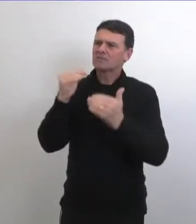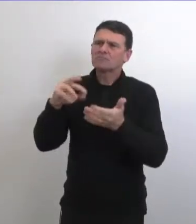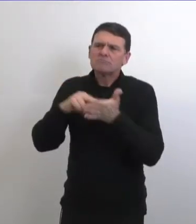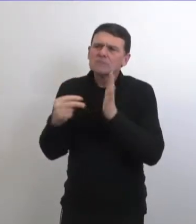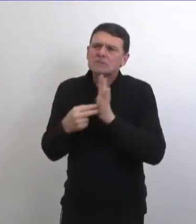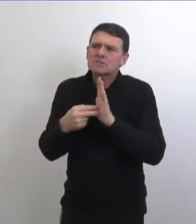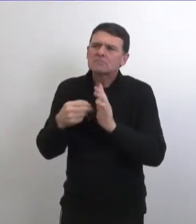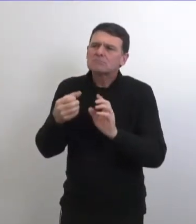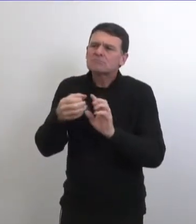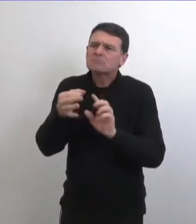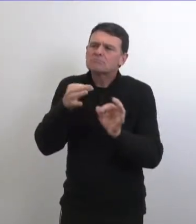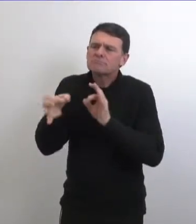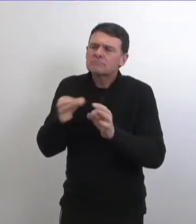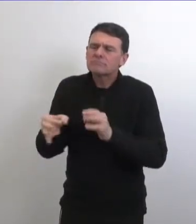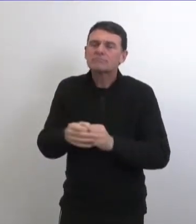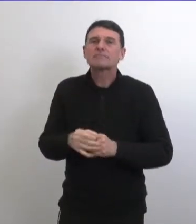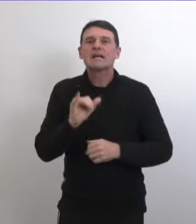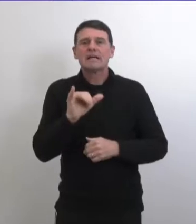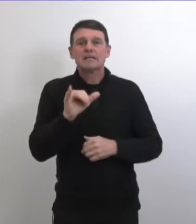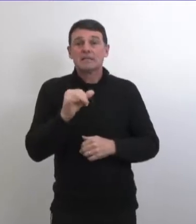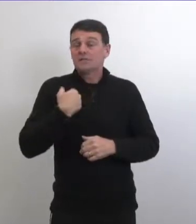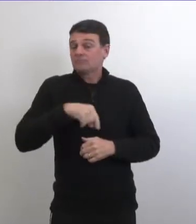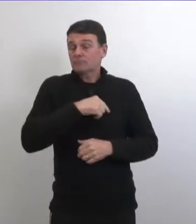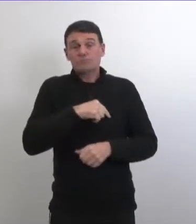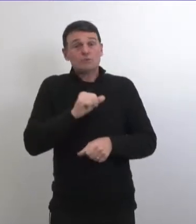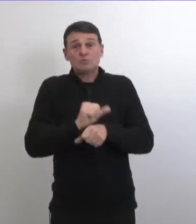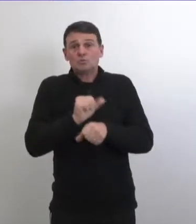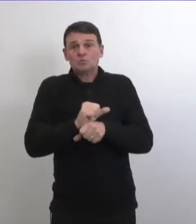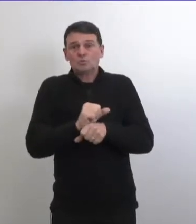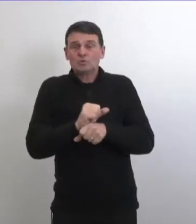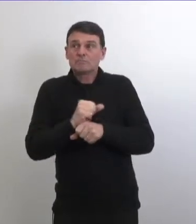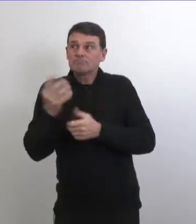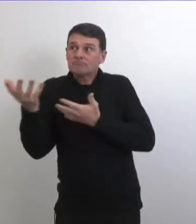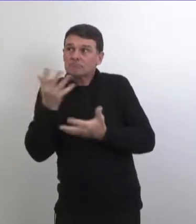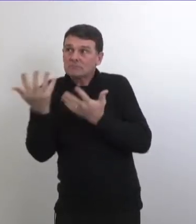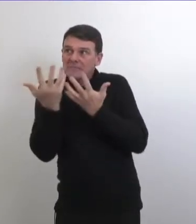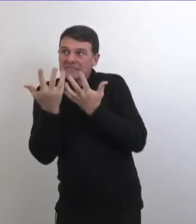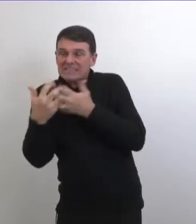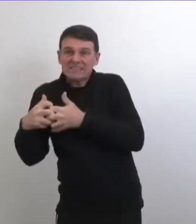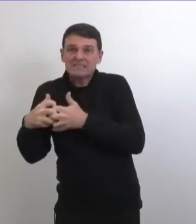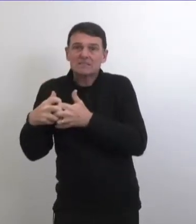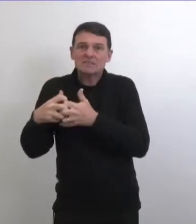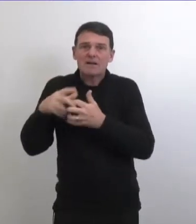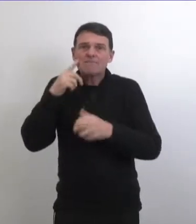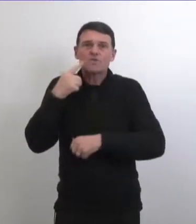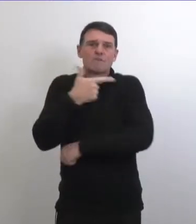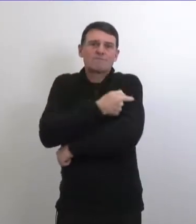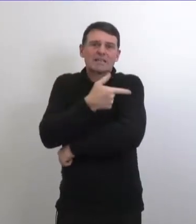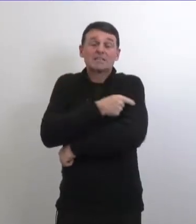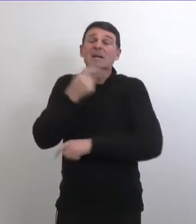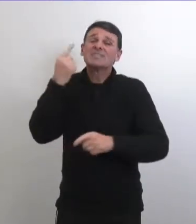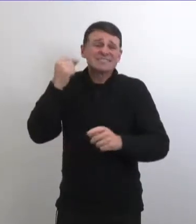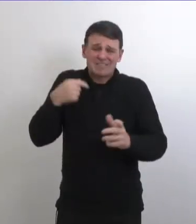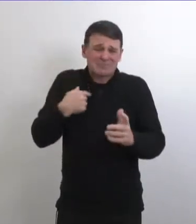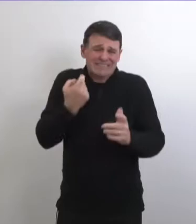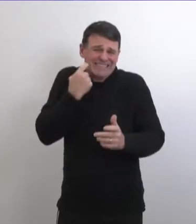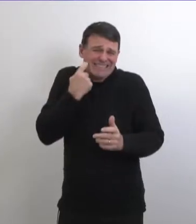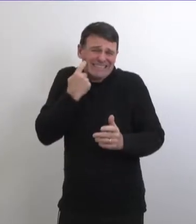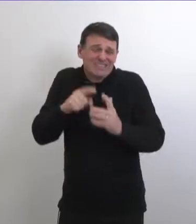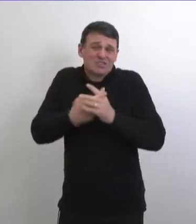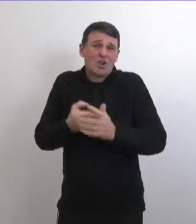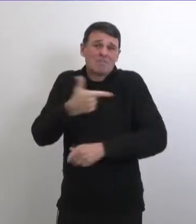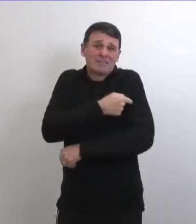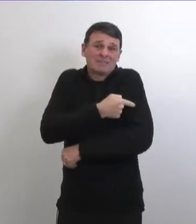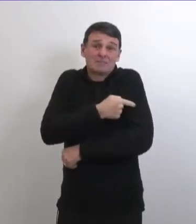nous travaillons sur la question du déploiement du vaccin nous en sommes